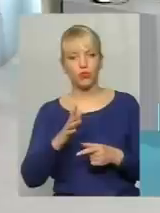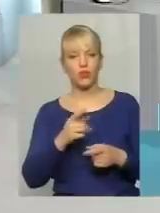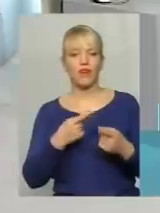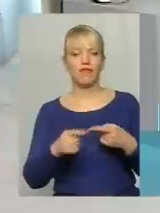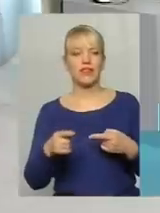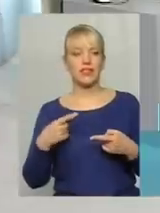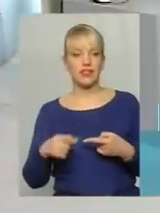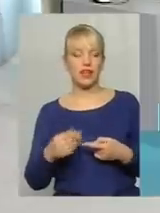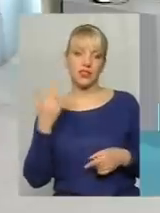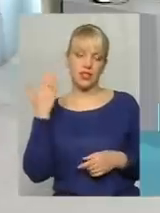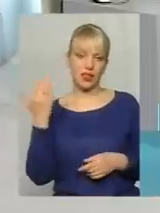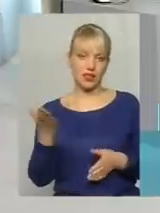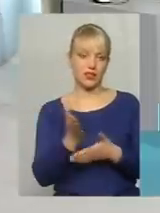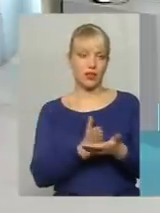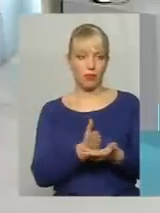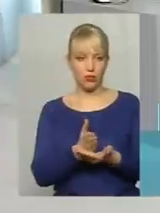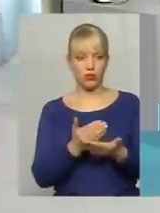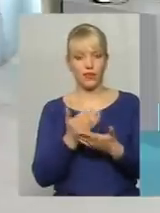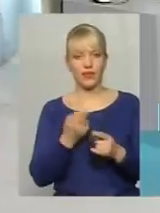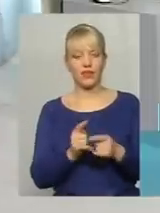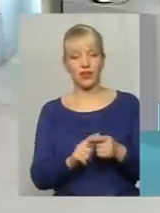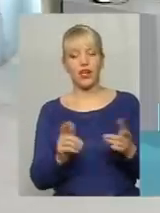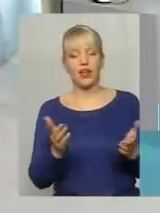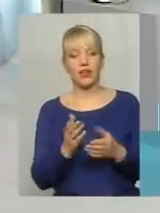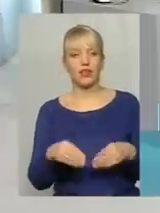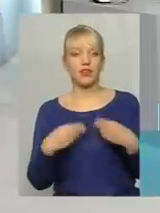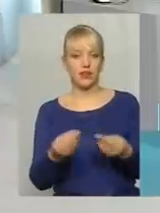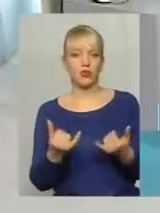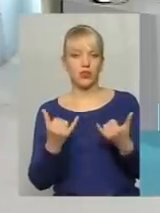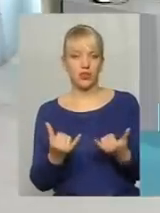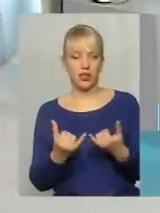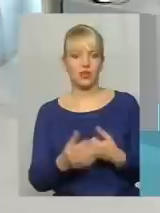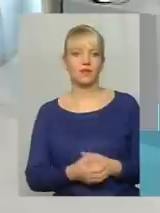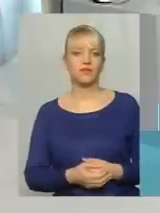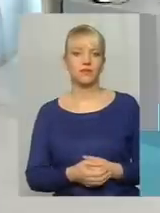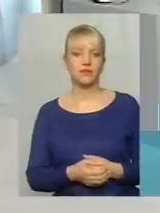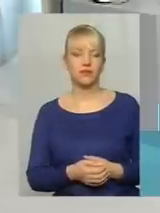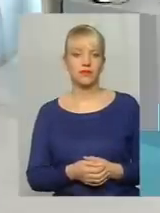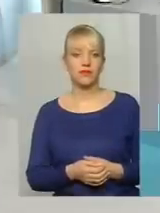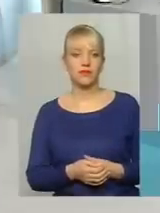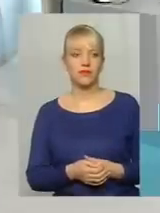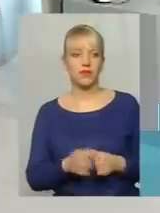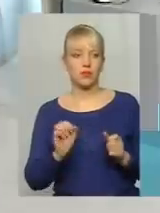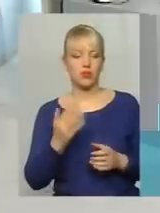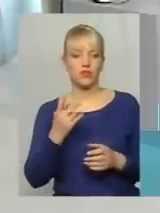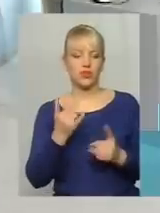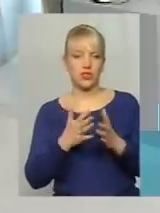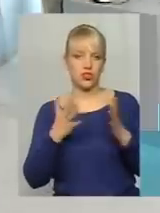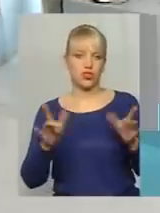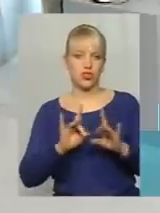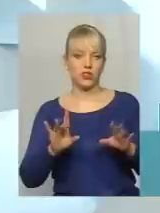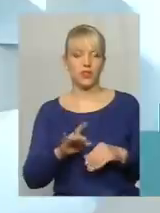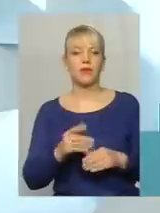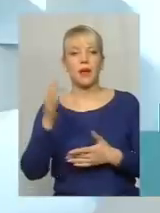їхні послуги від тих, які надаються нині? Ви трішки вже про це сказали, можна розкажете ширше? Сам перелік